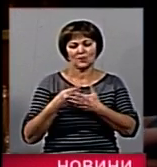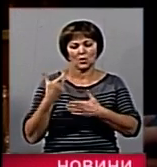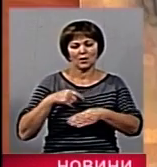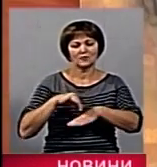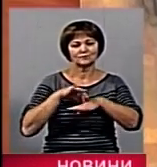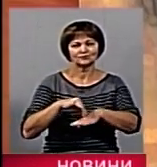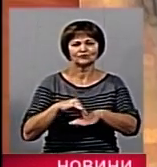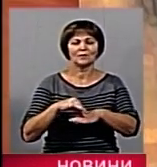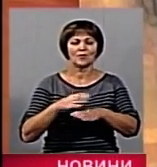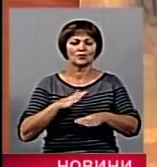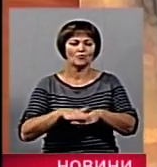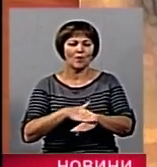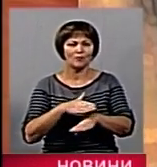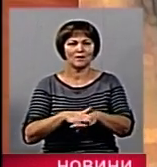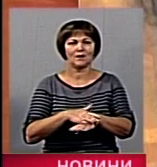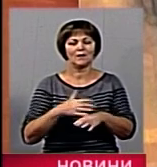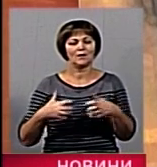доброту, турботу, повагу.